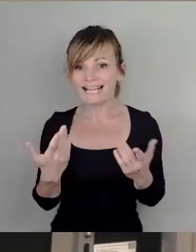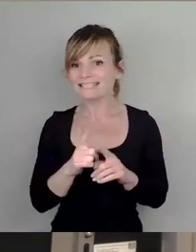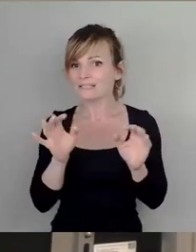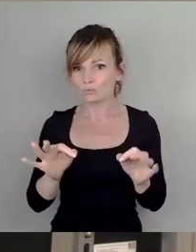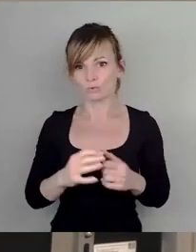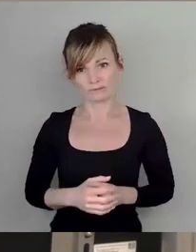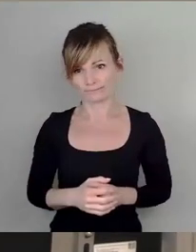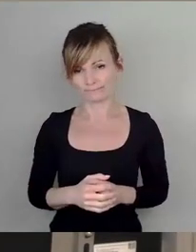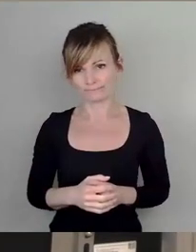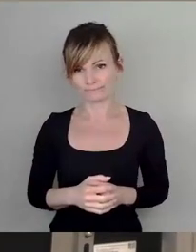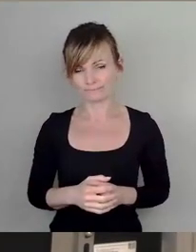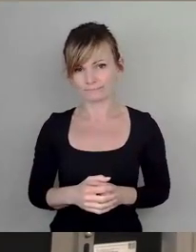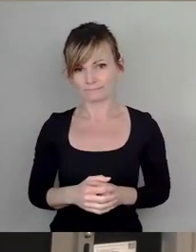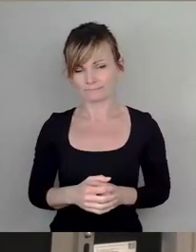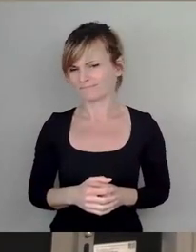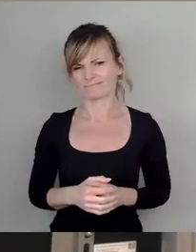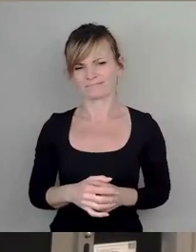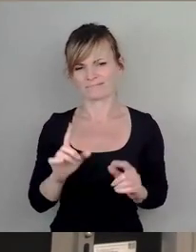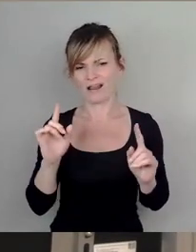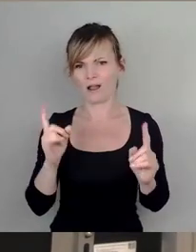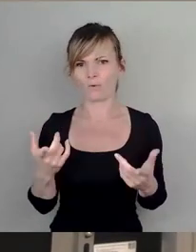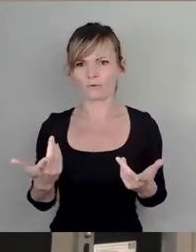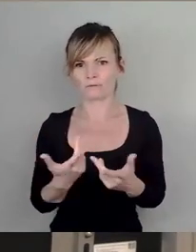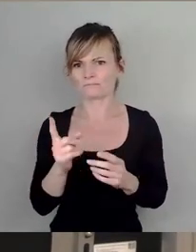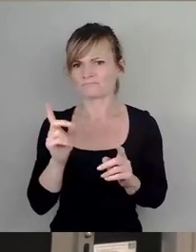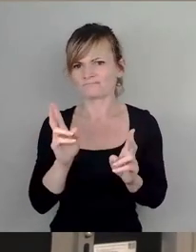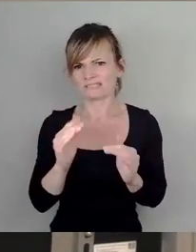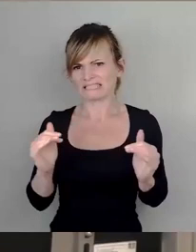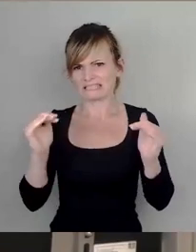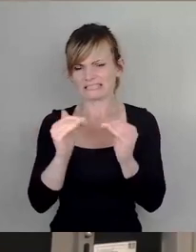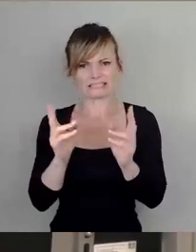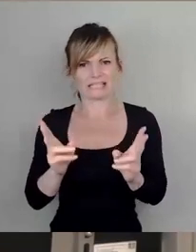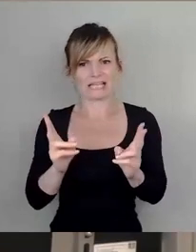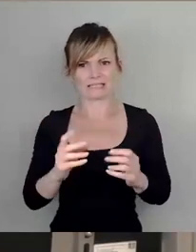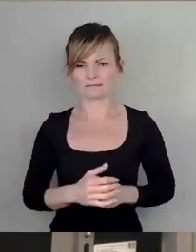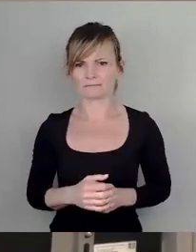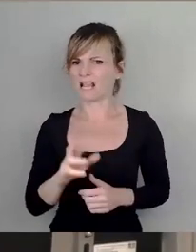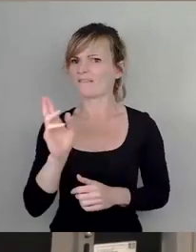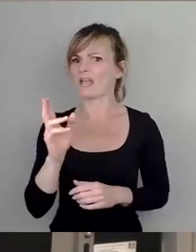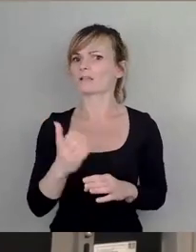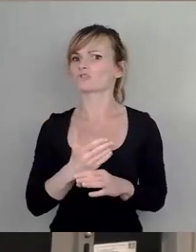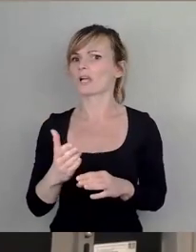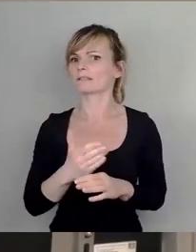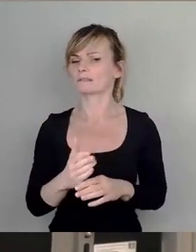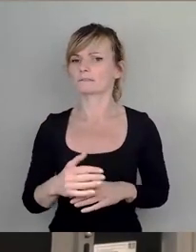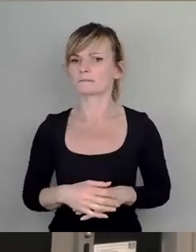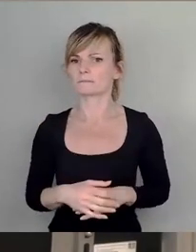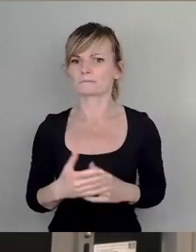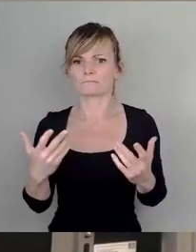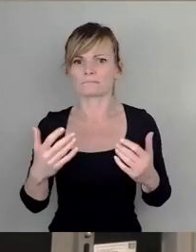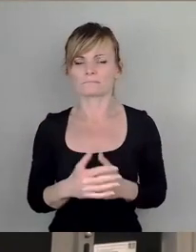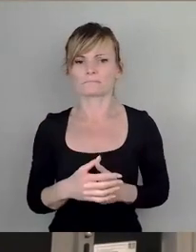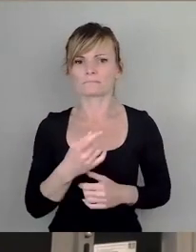vor allen Dingen auch intransparent, das ist auch innen, also ungerecht. Denn wer entscheidet denn, ob jetzt jemand